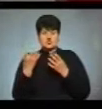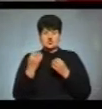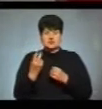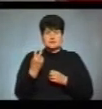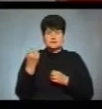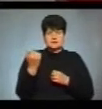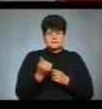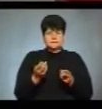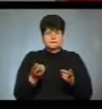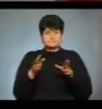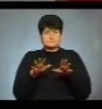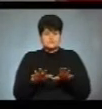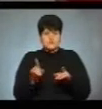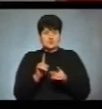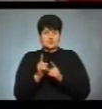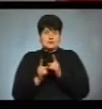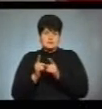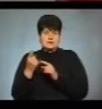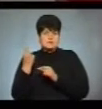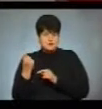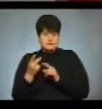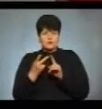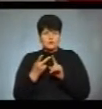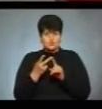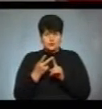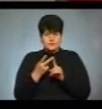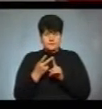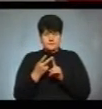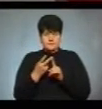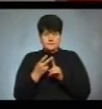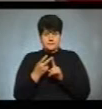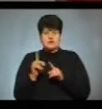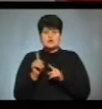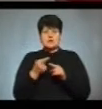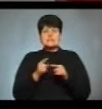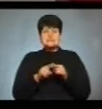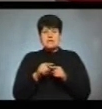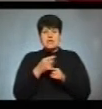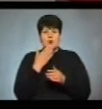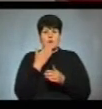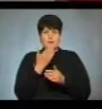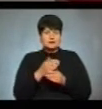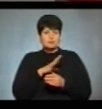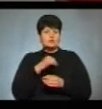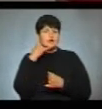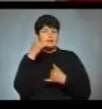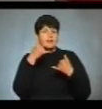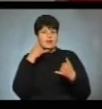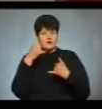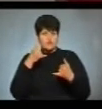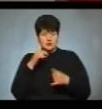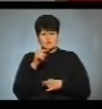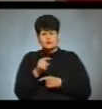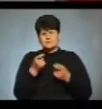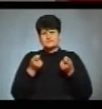тижні залишається щодо зміни. Це раз. Друге, що це опитування було телефонне, і воно